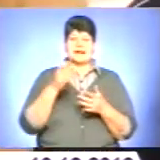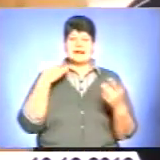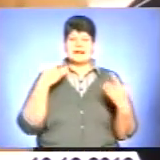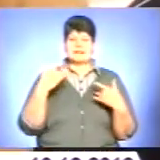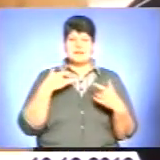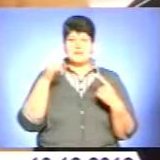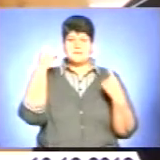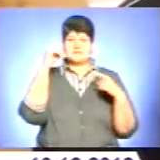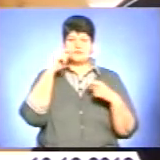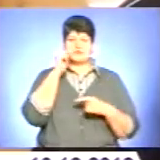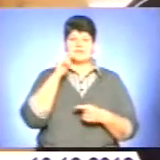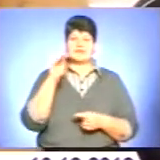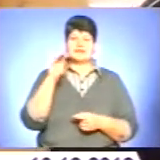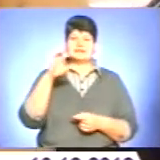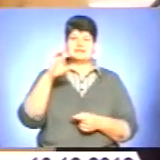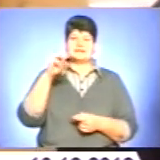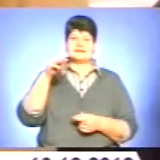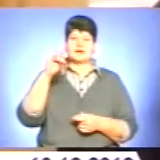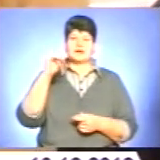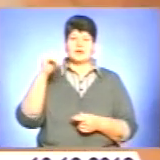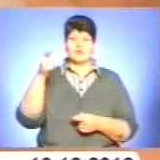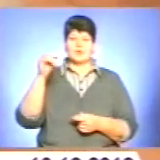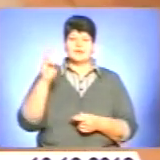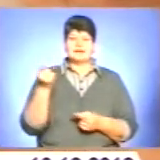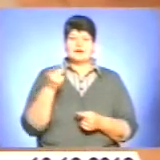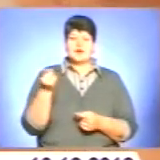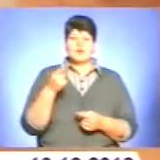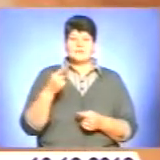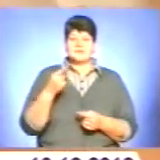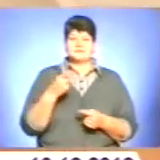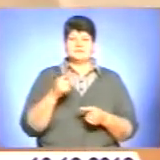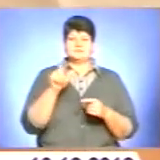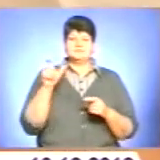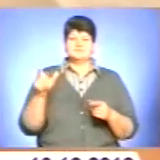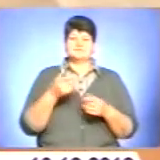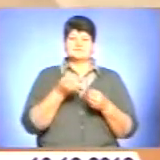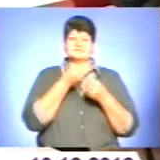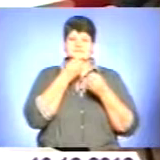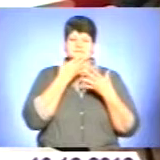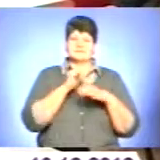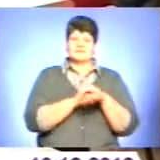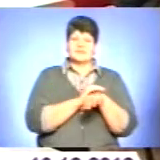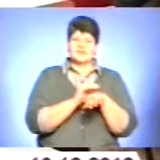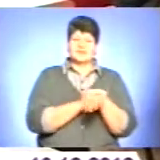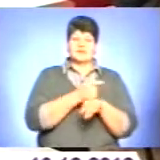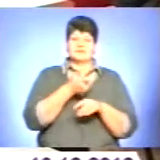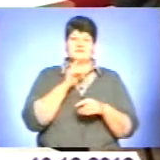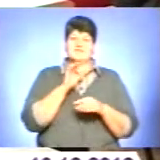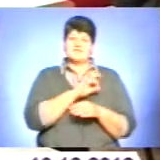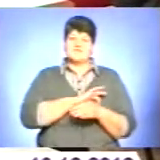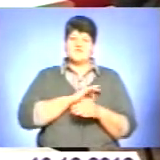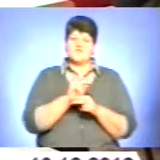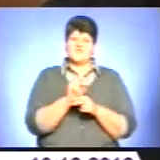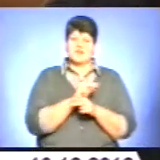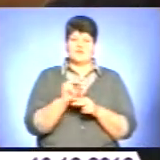України Федір Стргун, тернопільська публіка є найкраща, найдушевніша та найвихованіша. І дуже жаль, що такого фестивалю не бачить уся